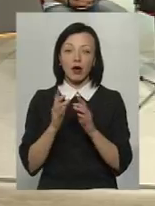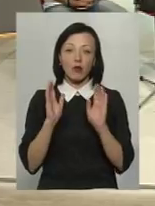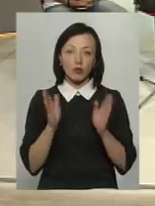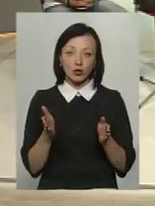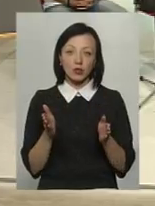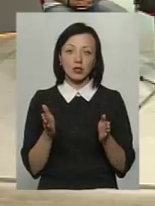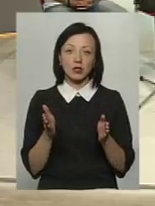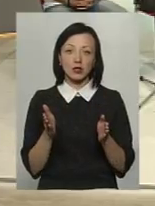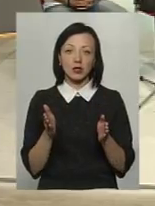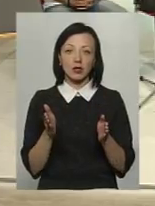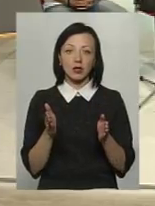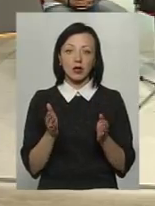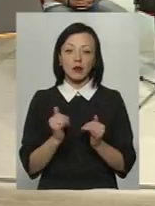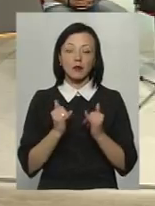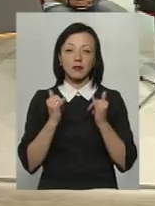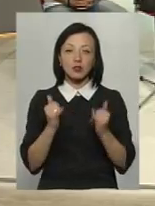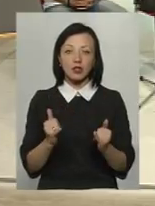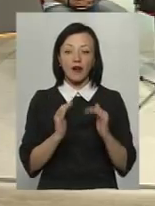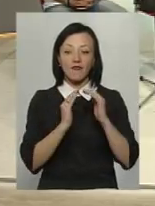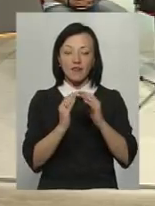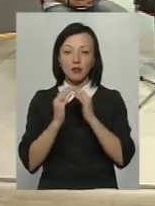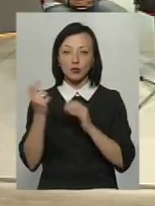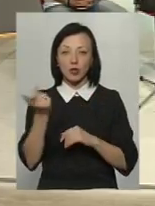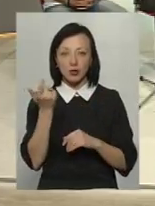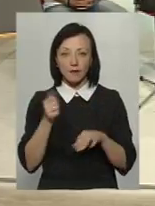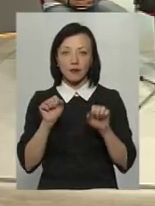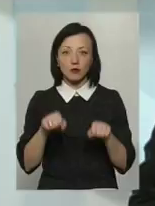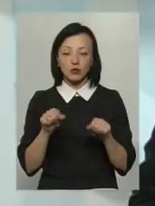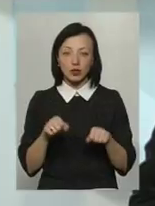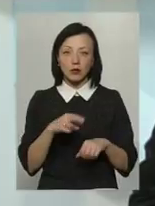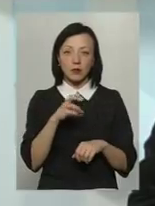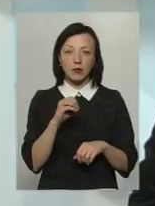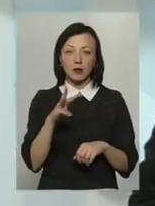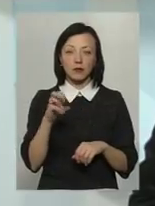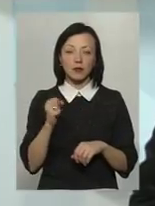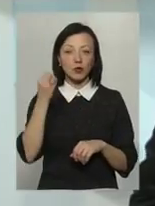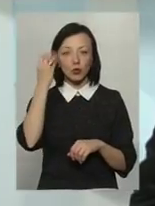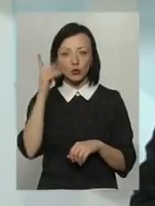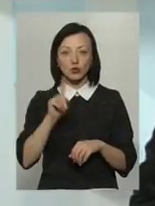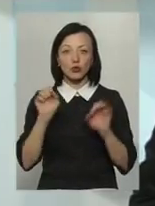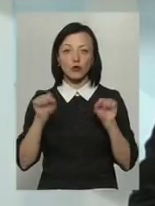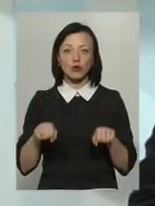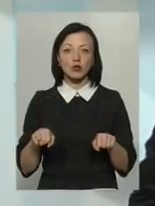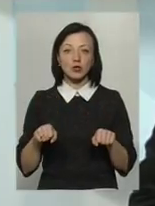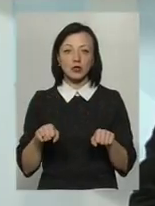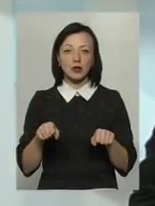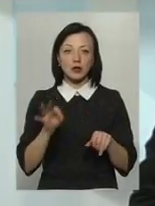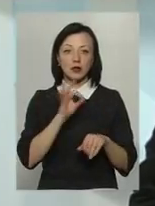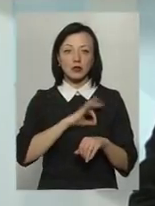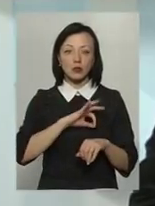буде посвячена фермерському хозяйству і можливостям пермакультурі. Тому що можна використовувати